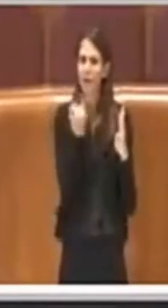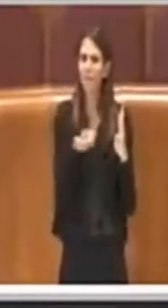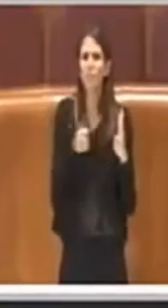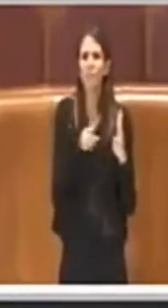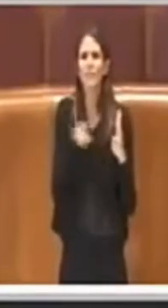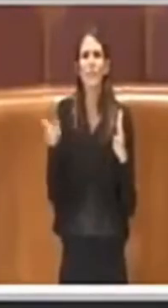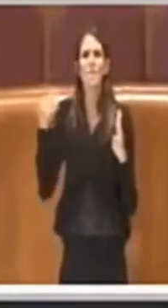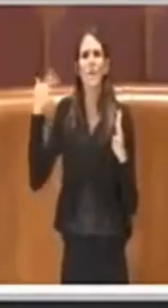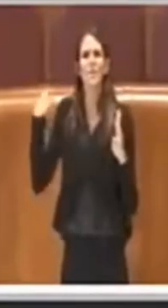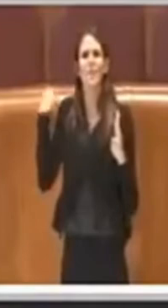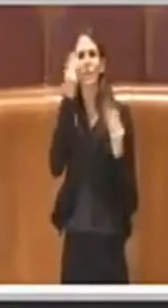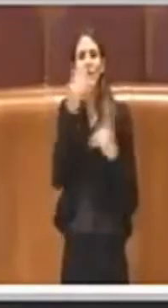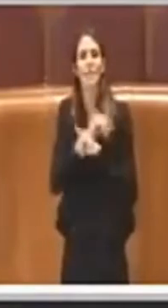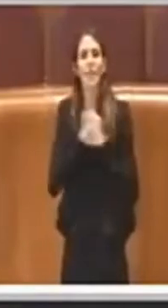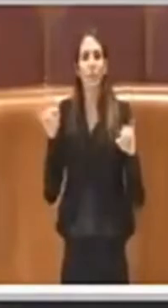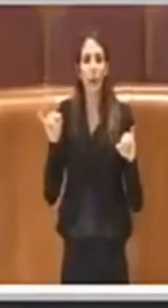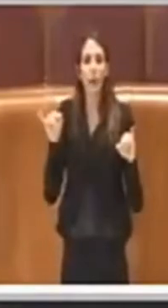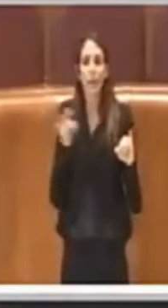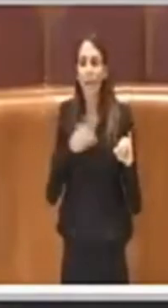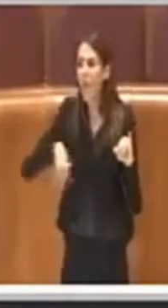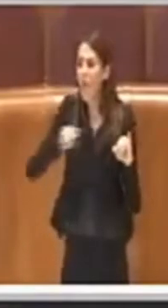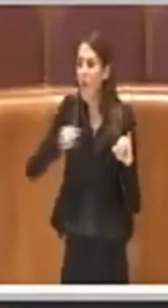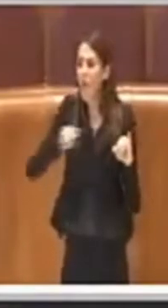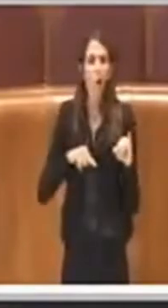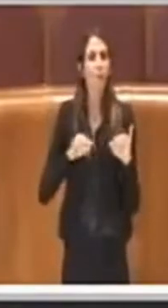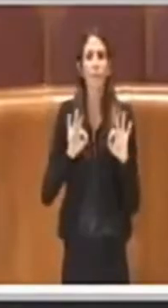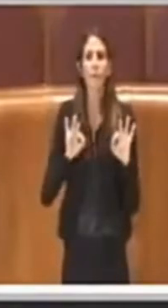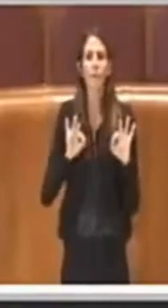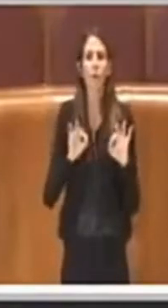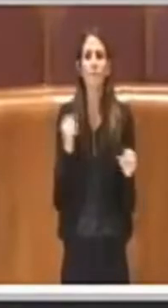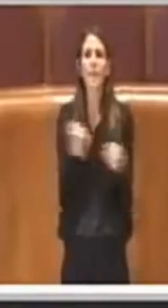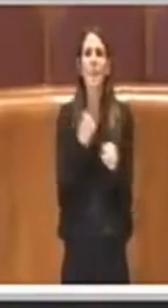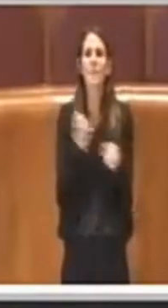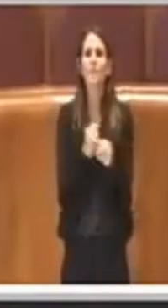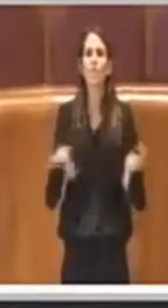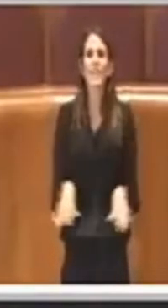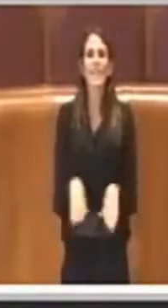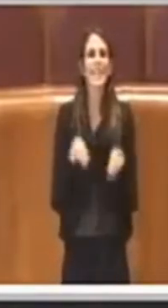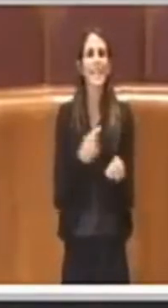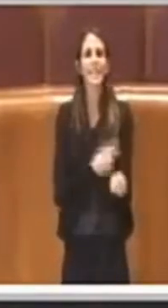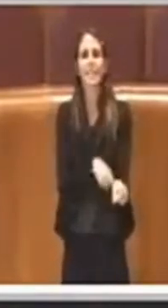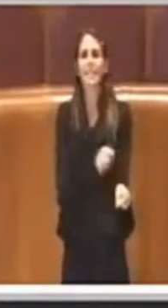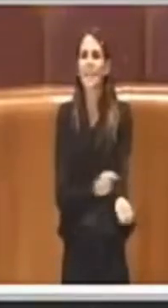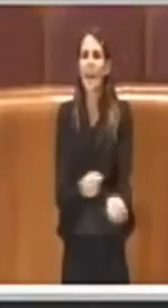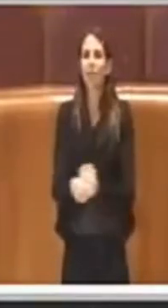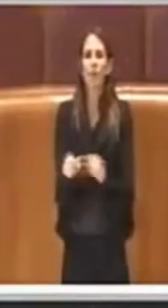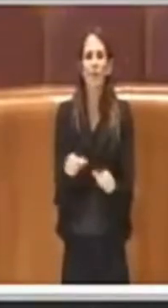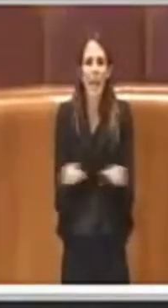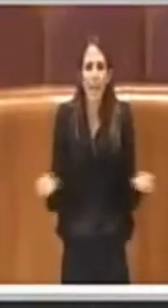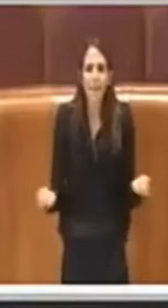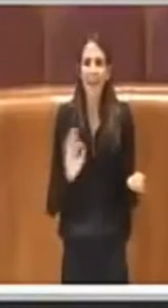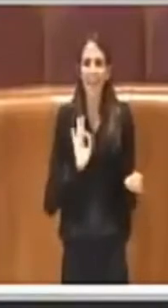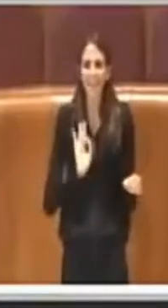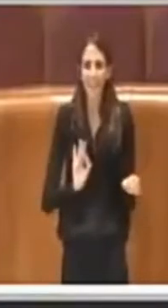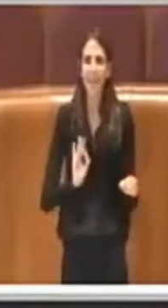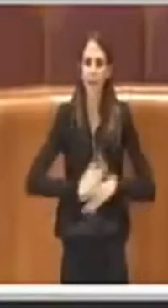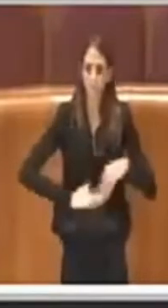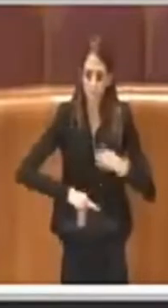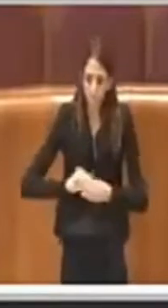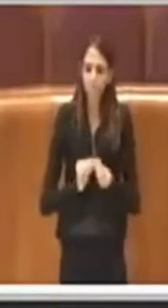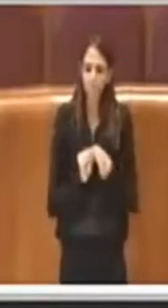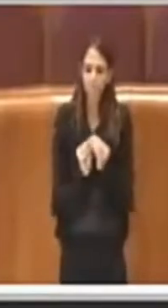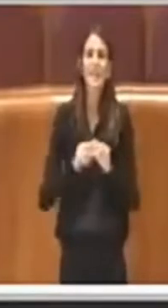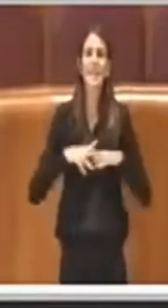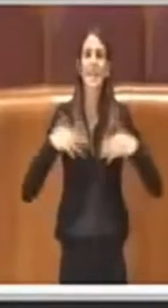noi abbiamo trovato il deserto dei Tartari, non c'era nulla nel campo dell'housing sociale, allora noi ci siamo messi, abbiamo studiato, abbiamo